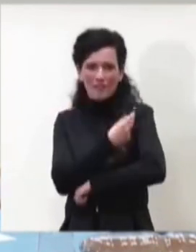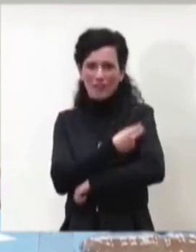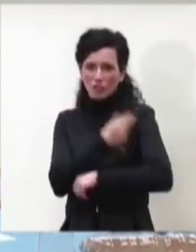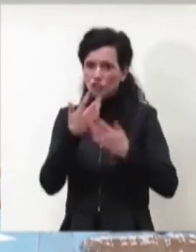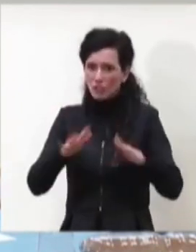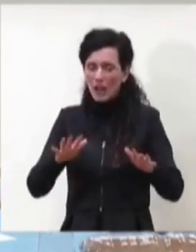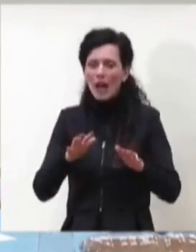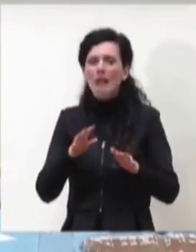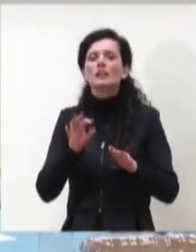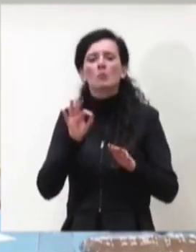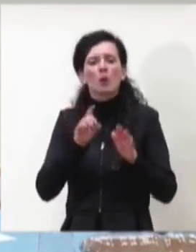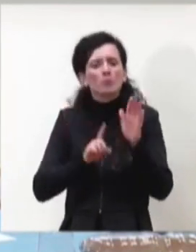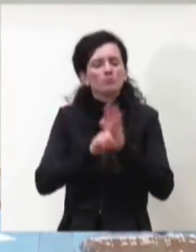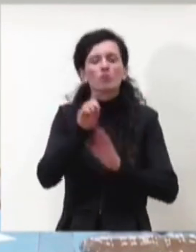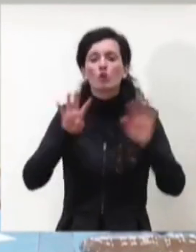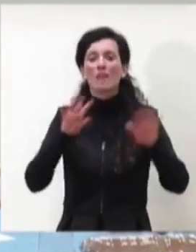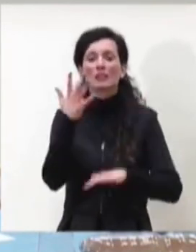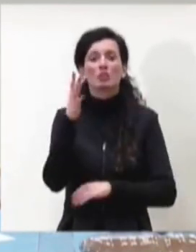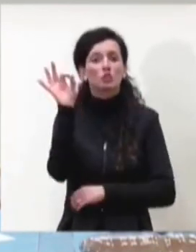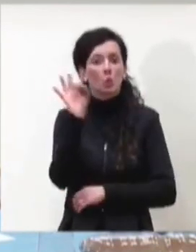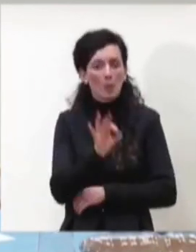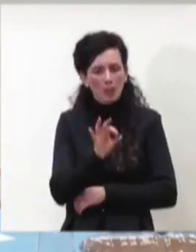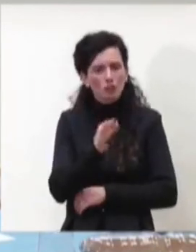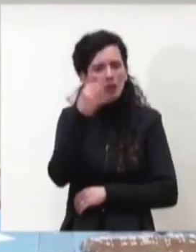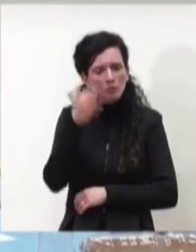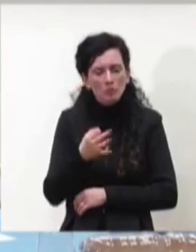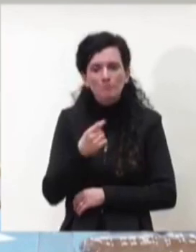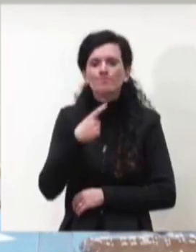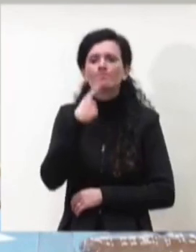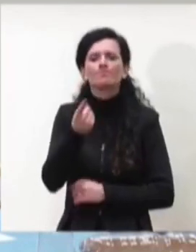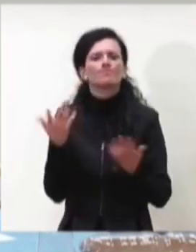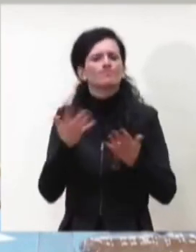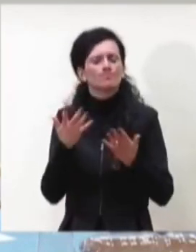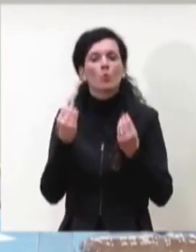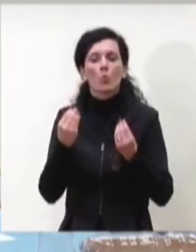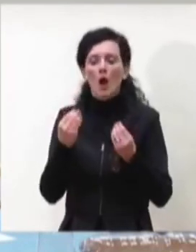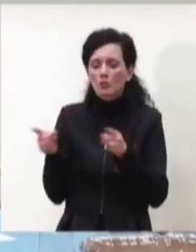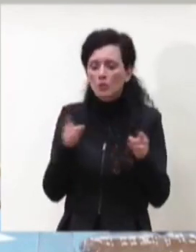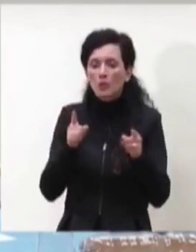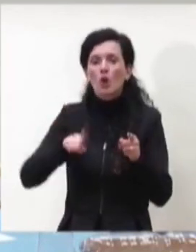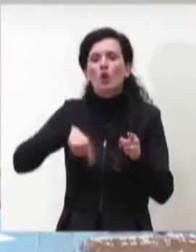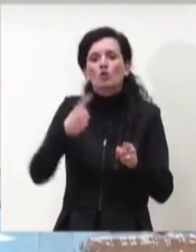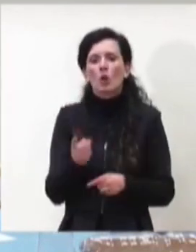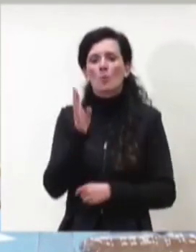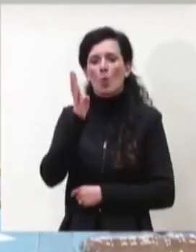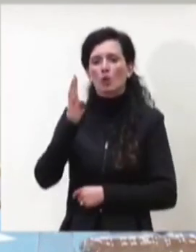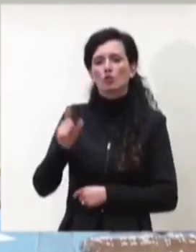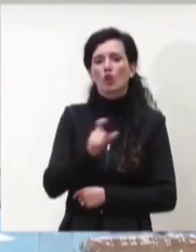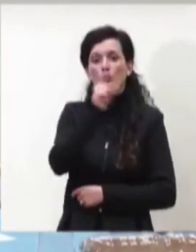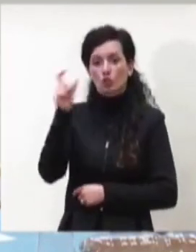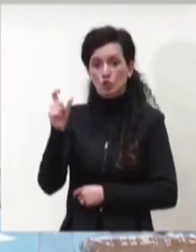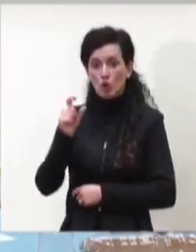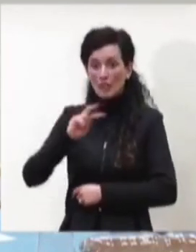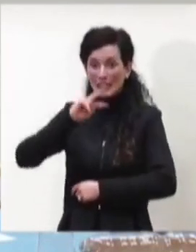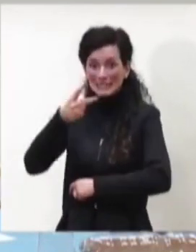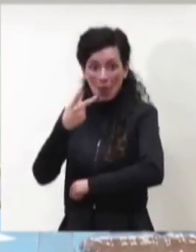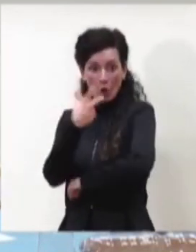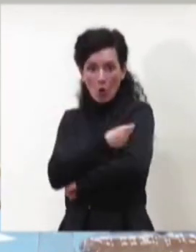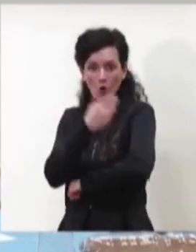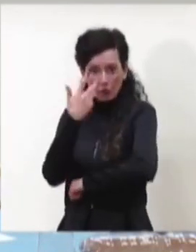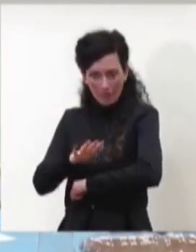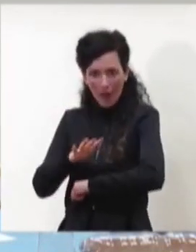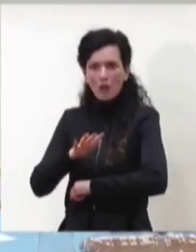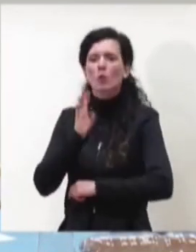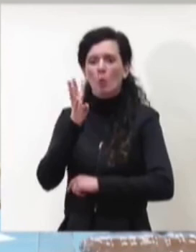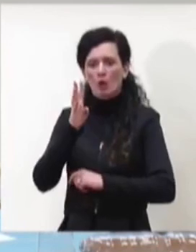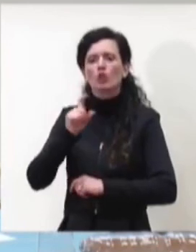dopo 14 giorni dalla seconda somministrazione. Per ogni flaconcino di